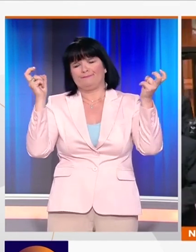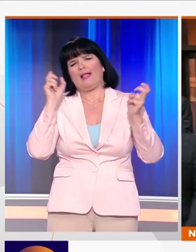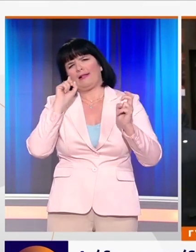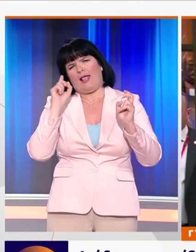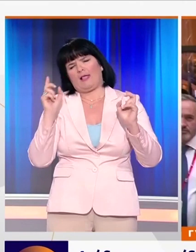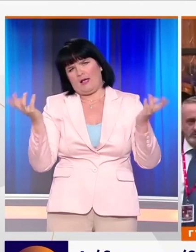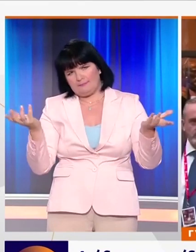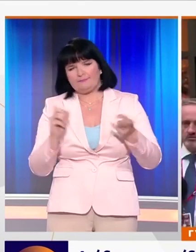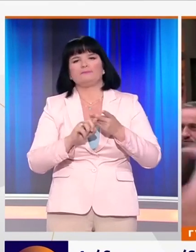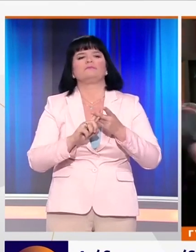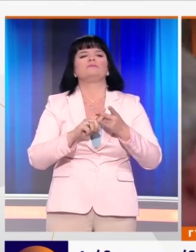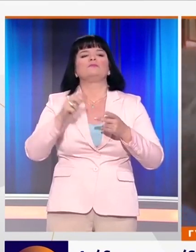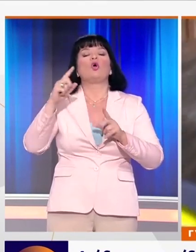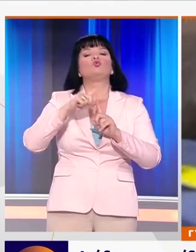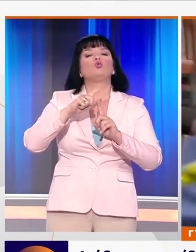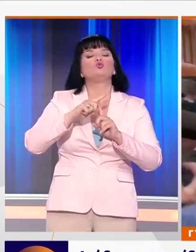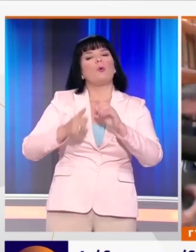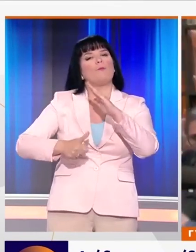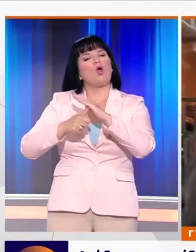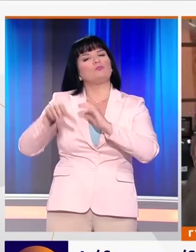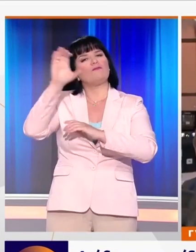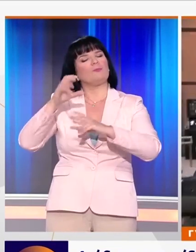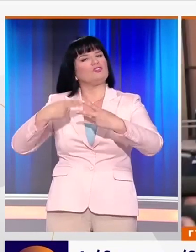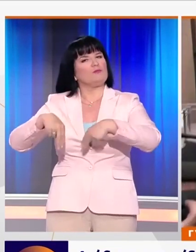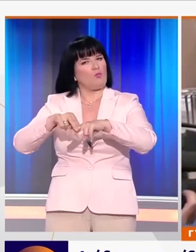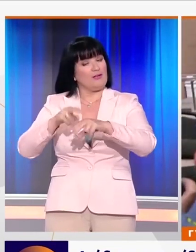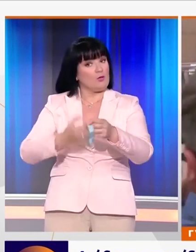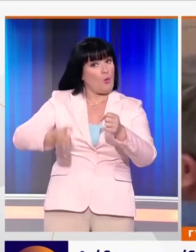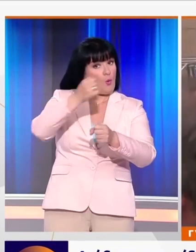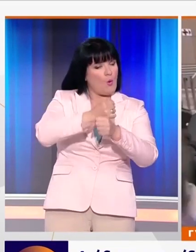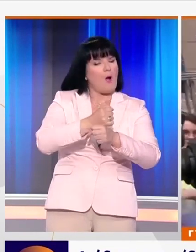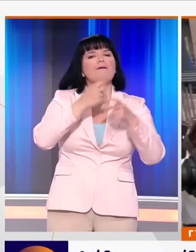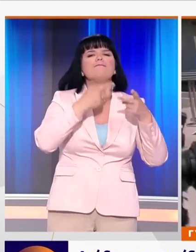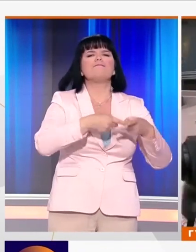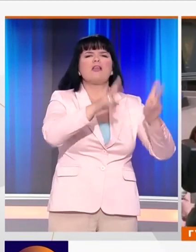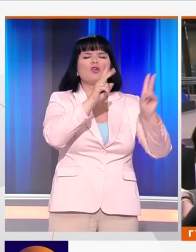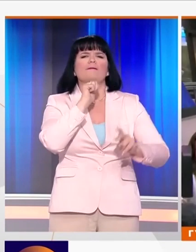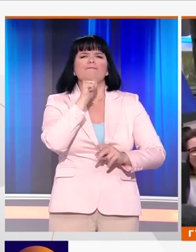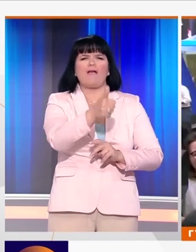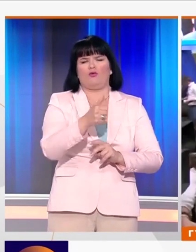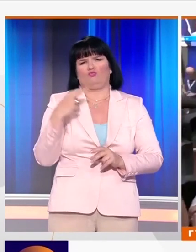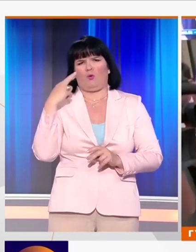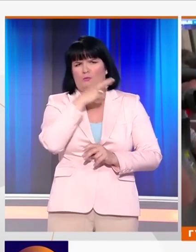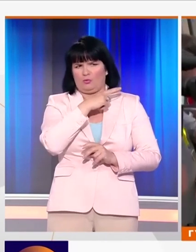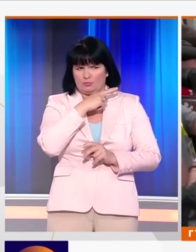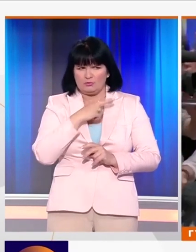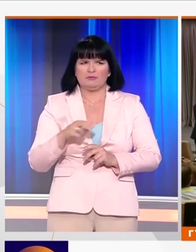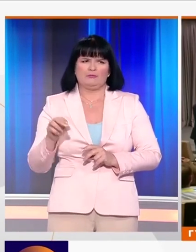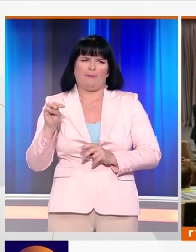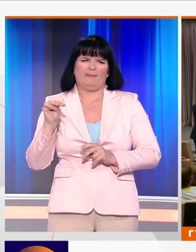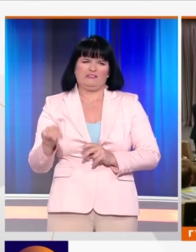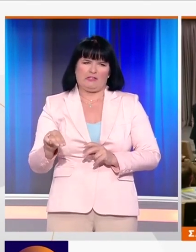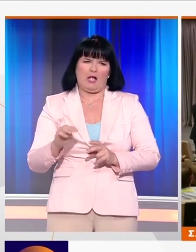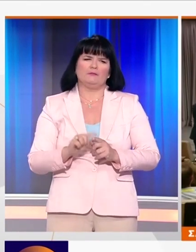Διάδοχος του ίδιου του Ντόναλτ Τούσκ στην Προεδρία του Ευρωπαϊκού Συμβουλίου θα είναι τελικά ο φιλελεύθερος βέλγος πρωθυπουργός Σάρλς Μισελ.